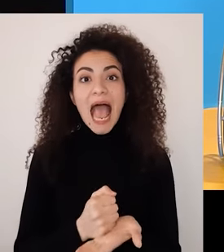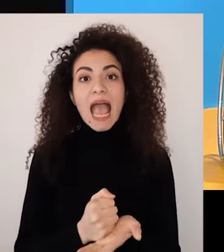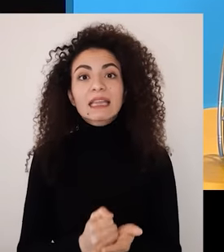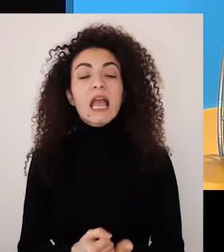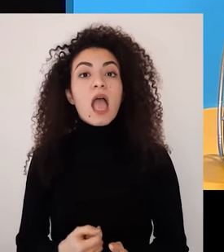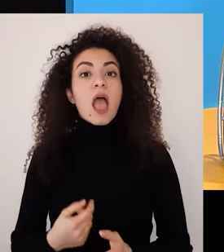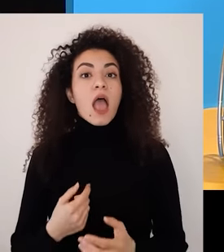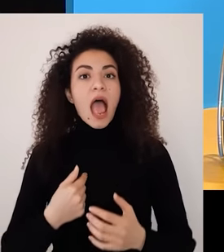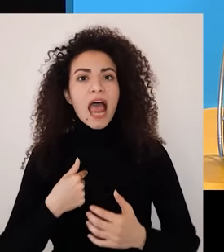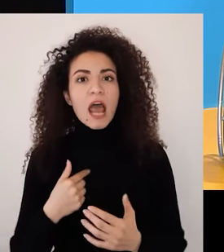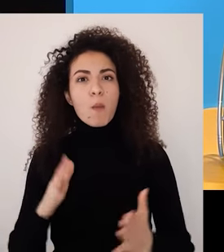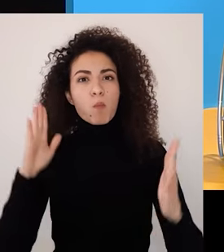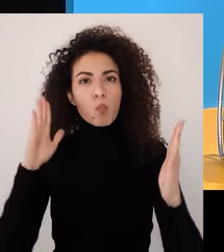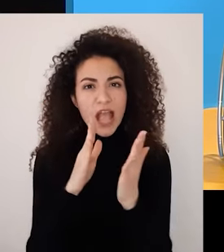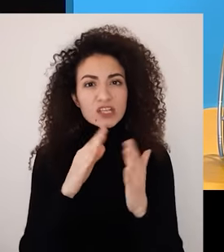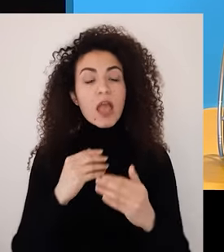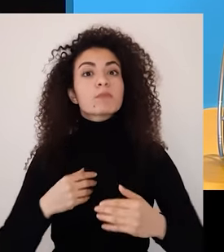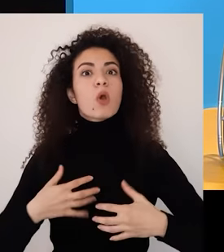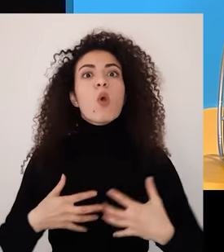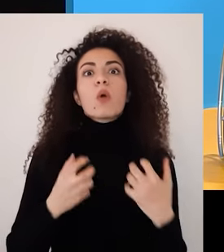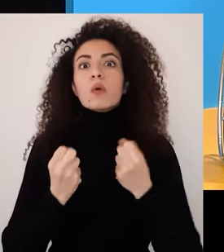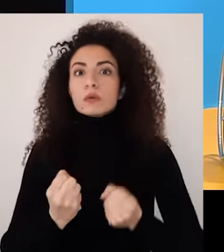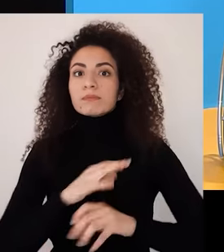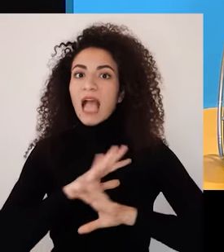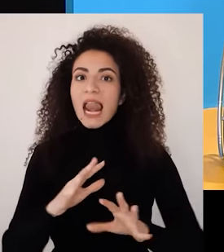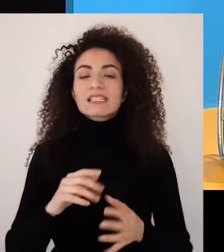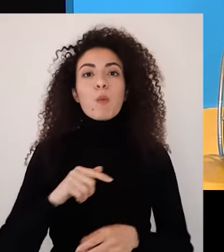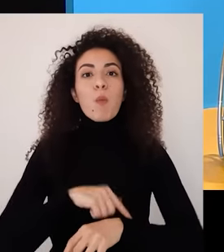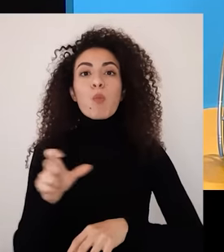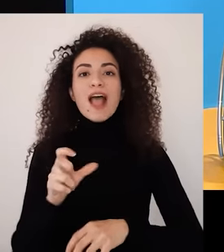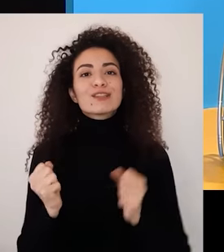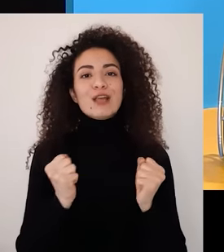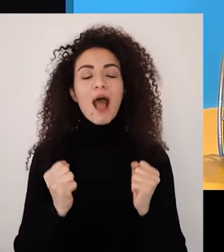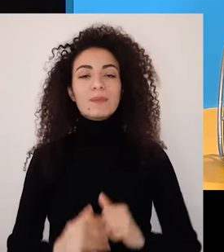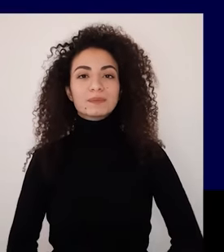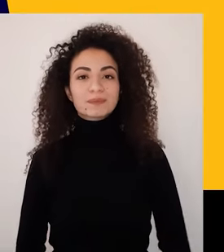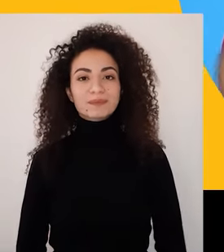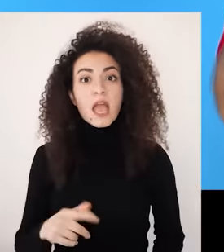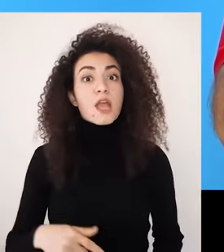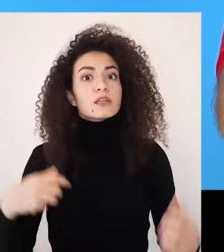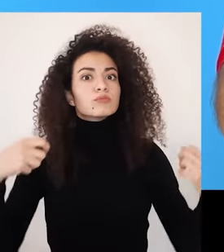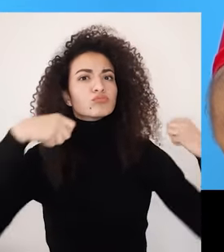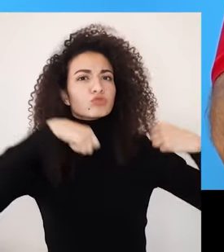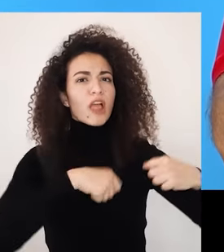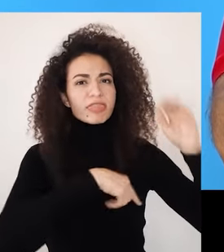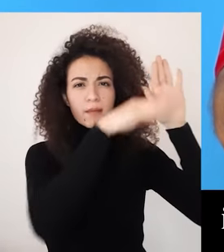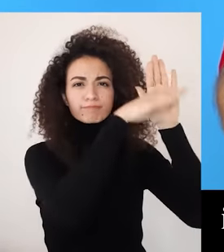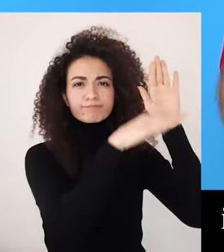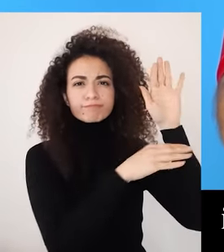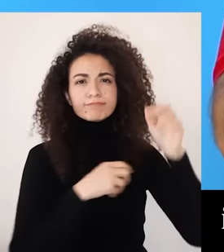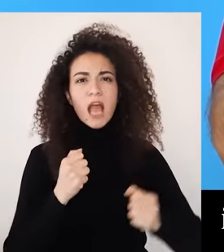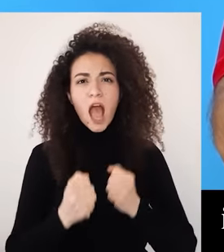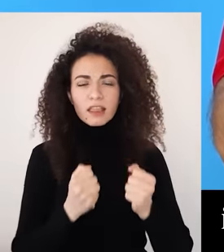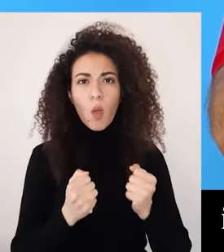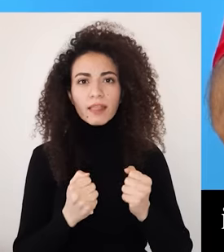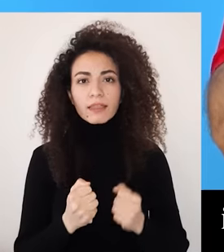التعامل معه والتعافي منه أو الاستفادة القصوى من الألقات الصعبة كل مكون بهالحقيبة بشكل